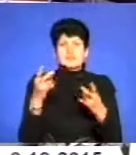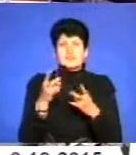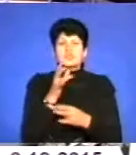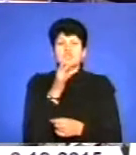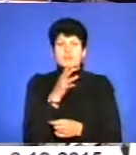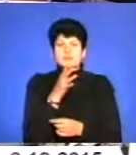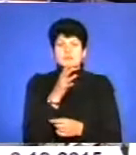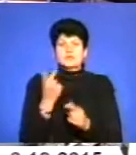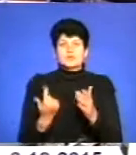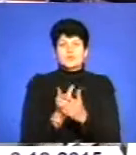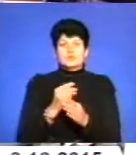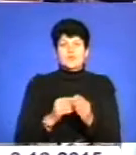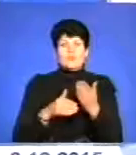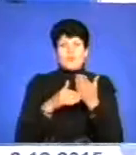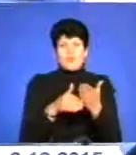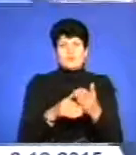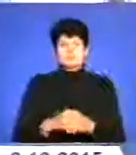і та ж допомога. Дякую перегляд!